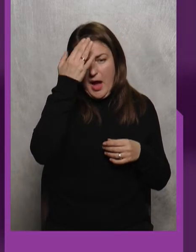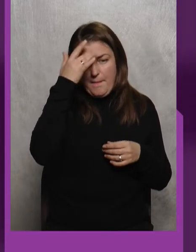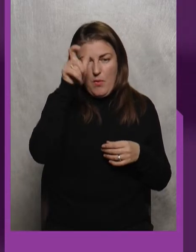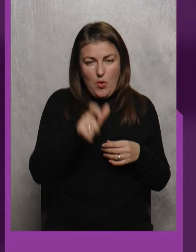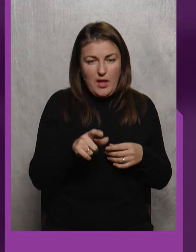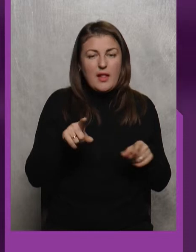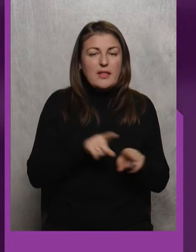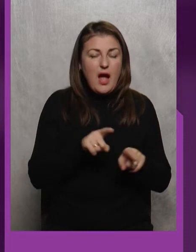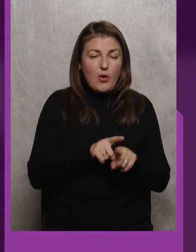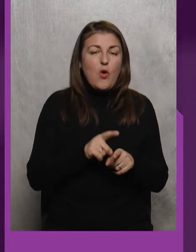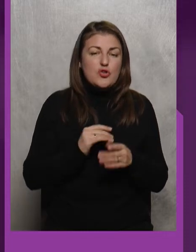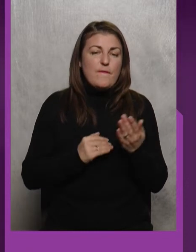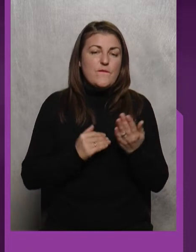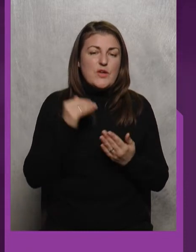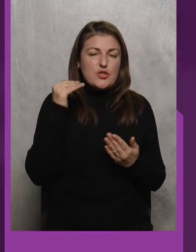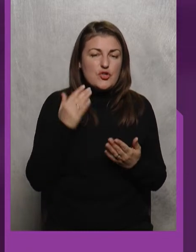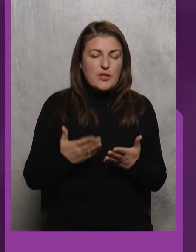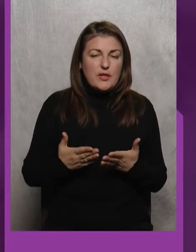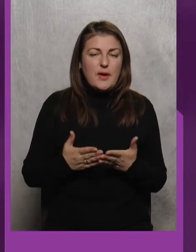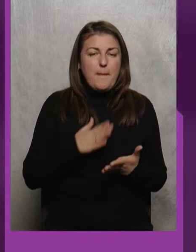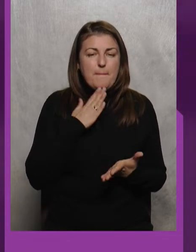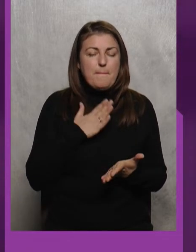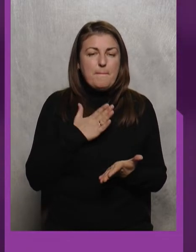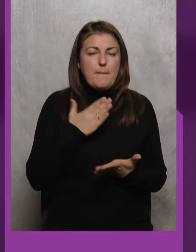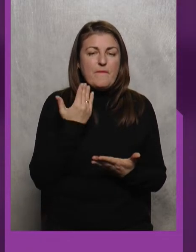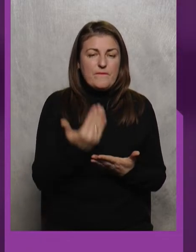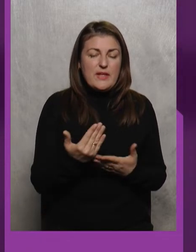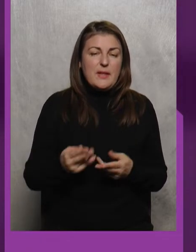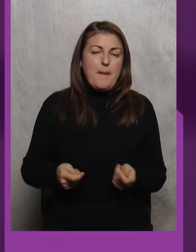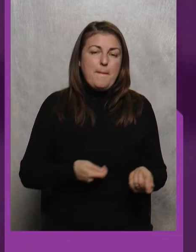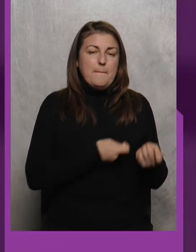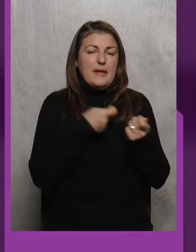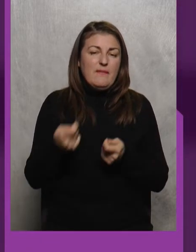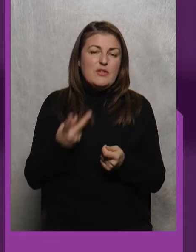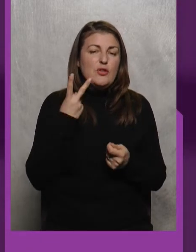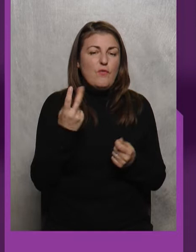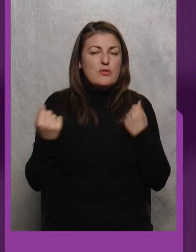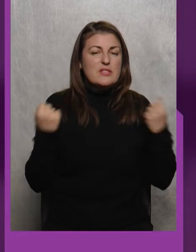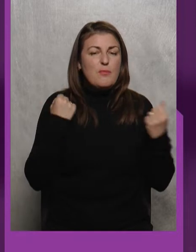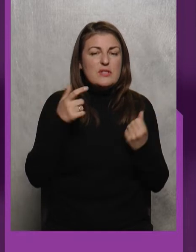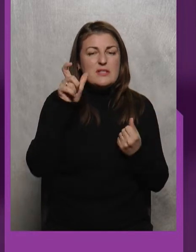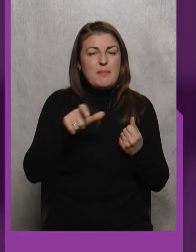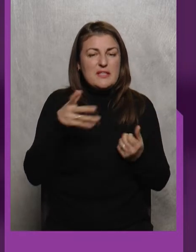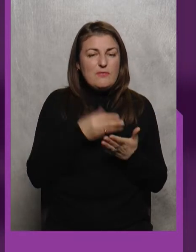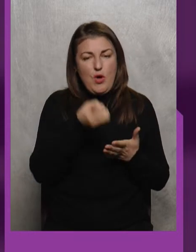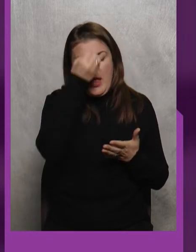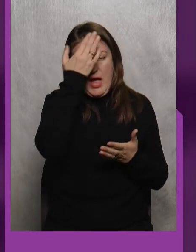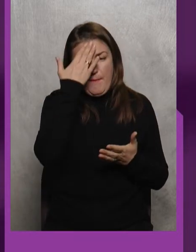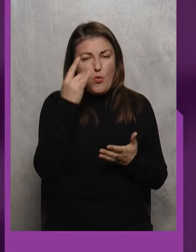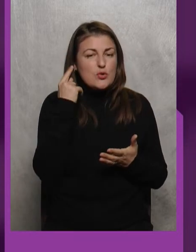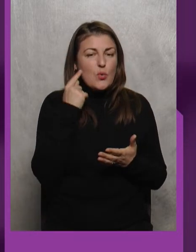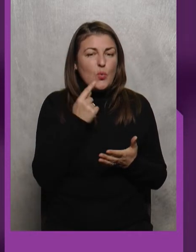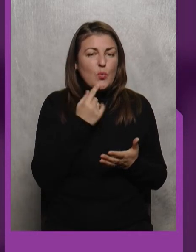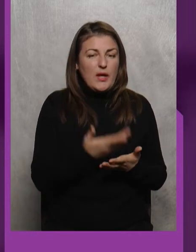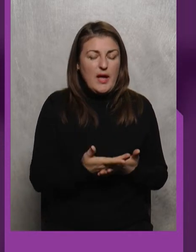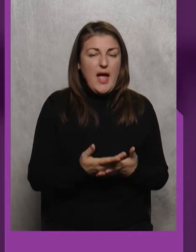суддя також вищий Він привіз двох спортсменів своїх, японців, глухих